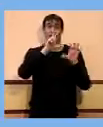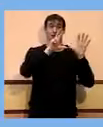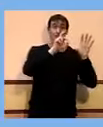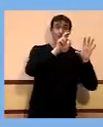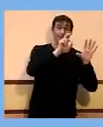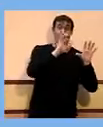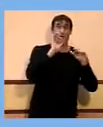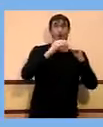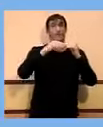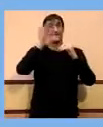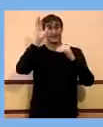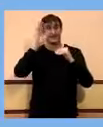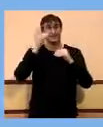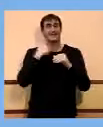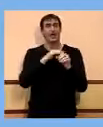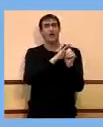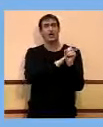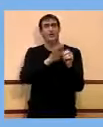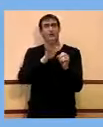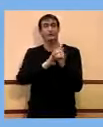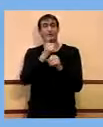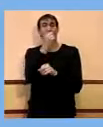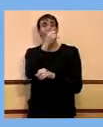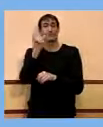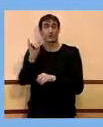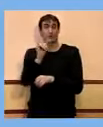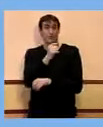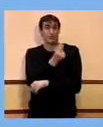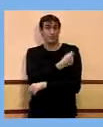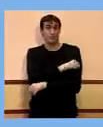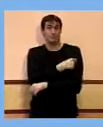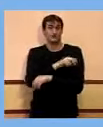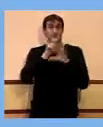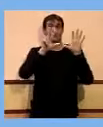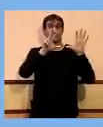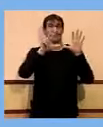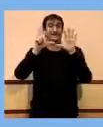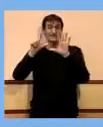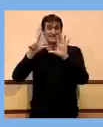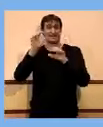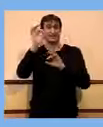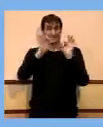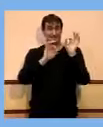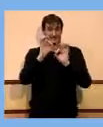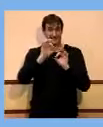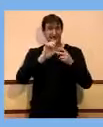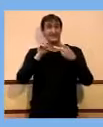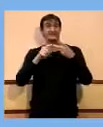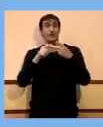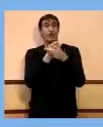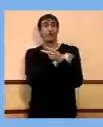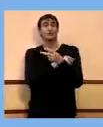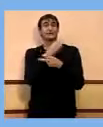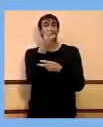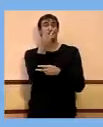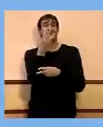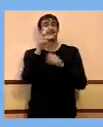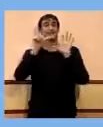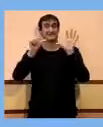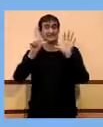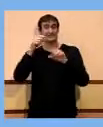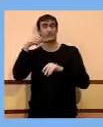o més anys tenim una cobertura de primera dosi d'un 87% i de segona dosi d'un 36